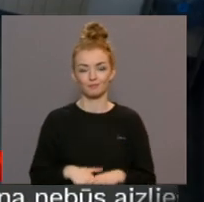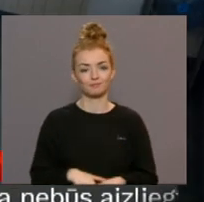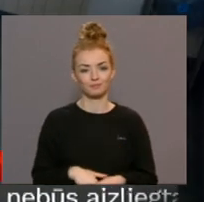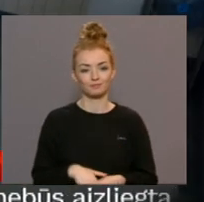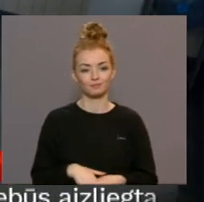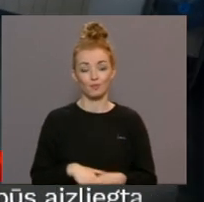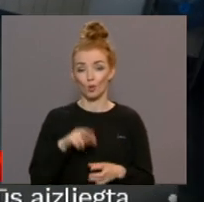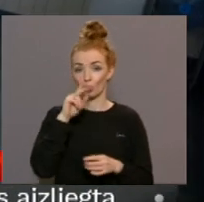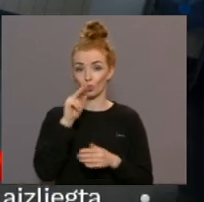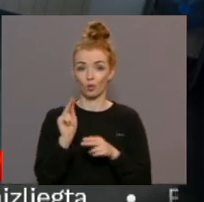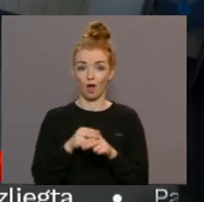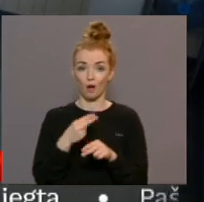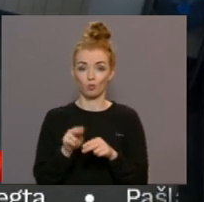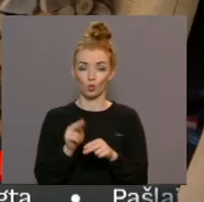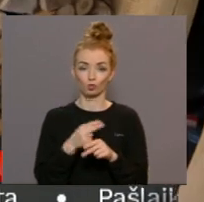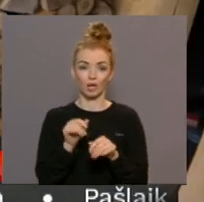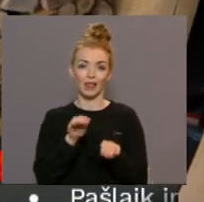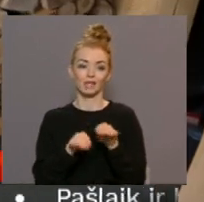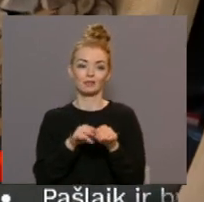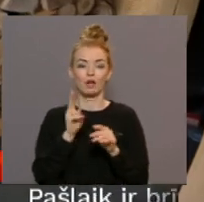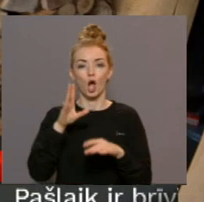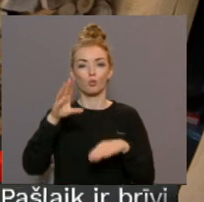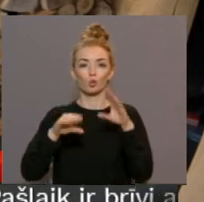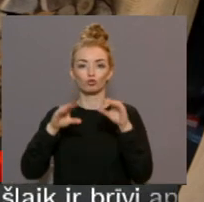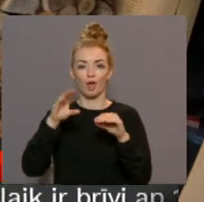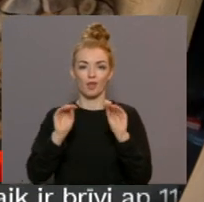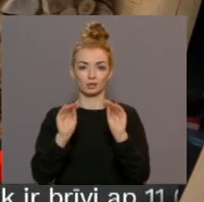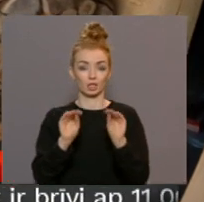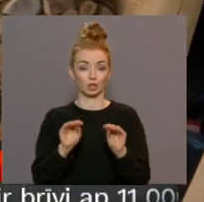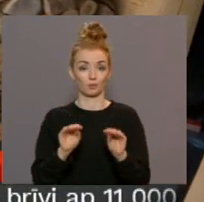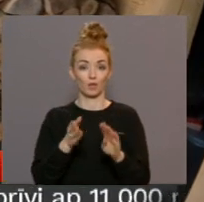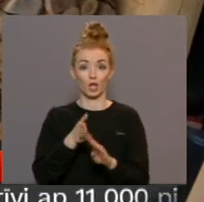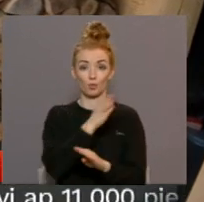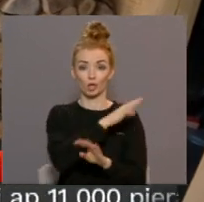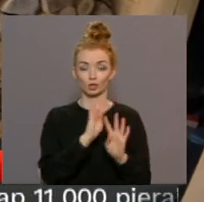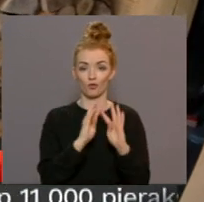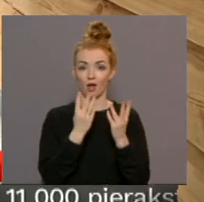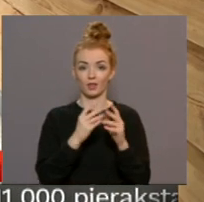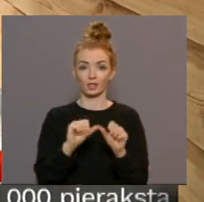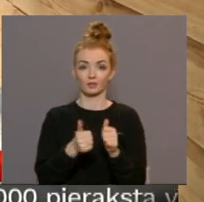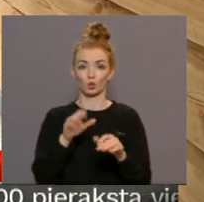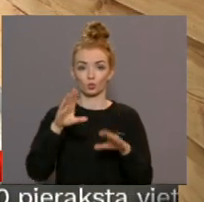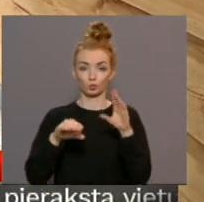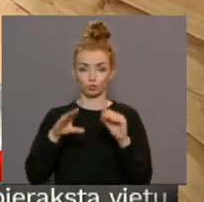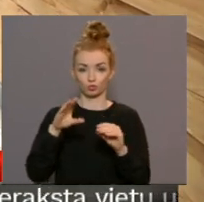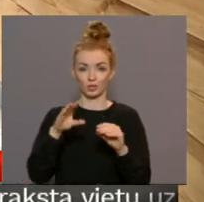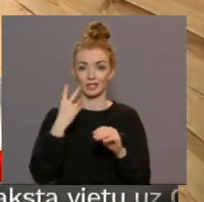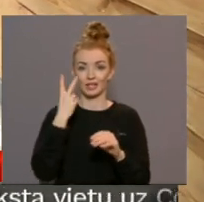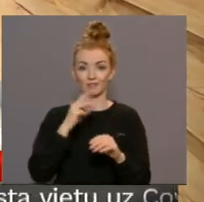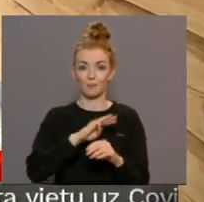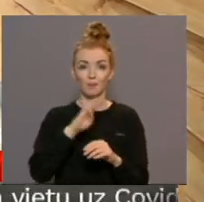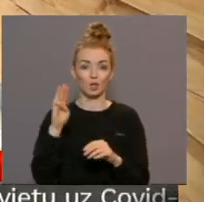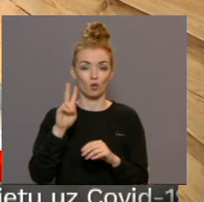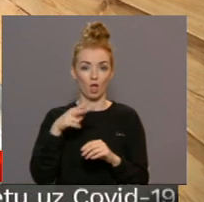Kļūdu labošanu viņa ilustrē ar piemēru par budžeta sastādīšanu. Iepriekšējā valde esot izveidojusi budžetu ar vairāk nekā diviem